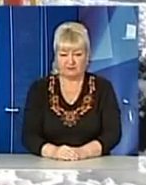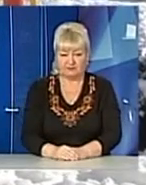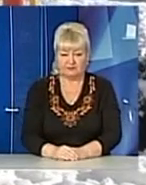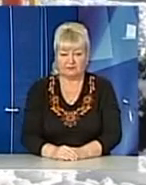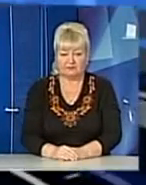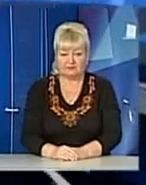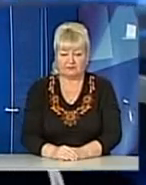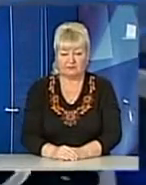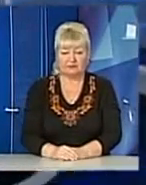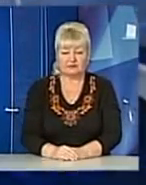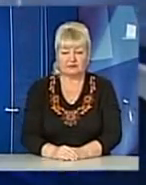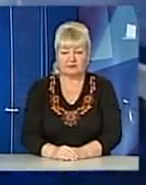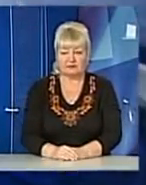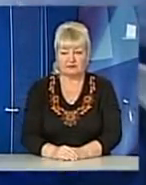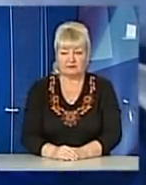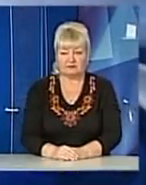– Новини.